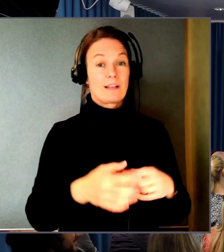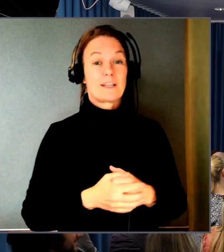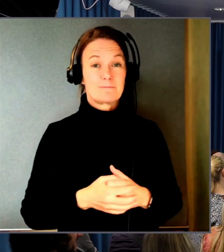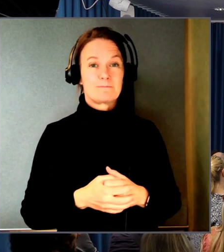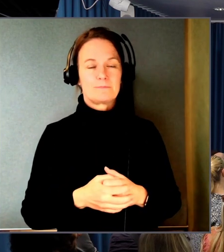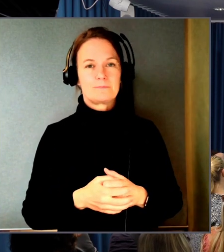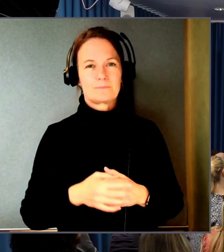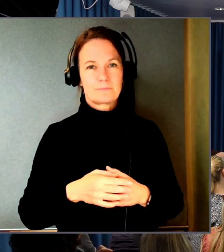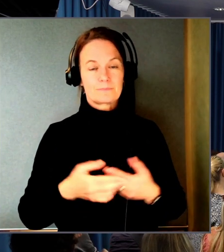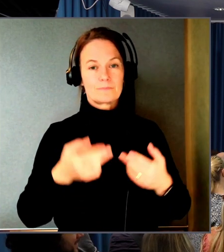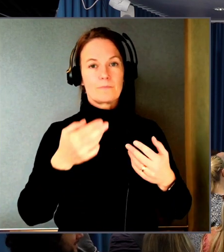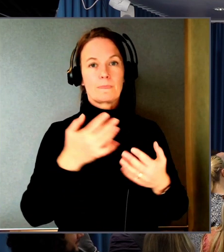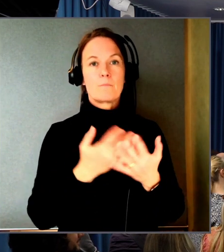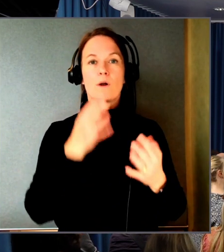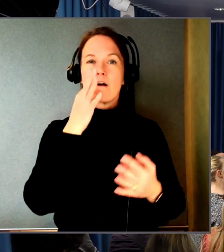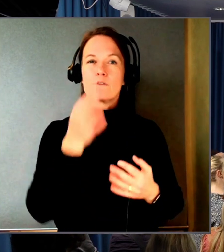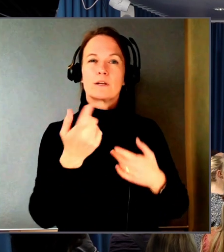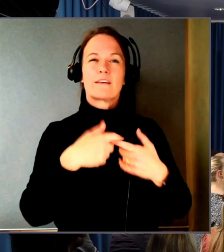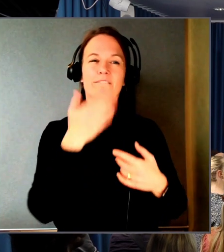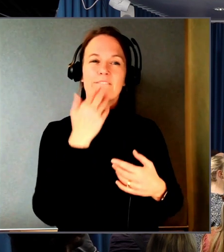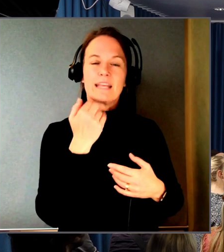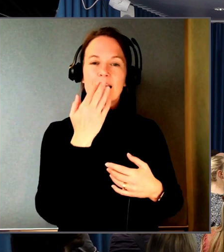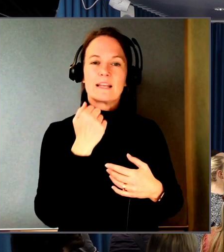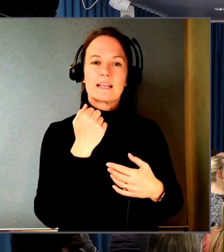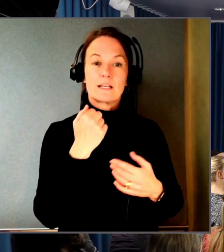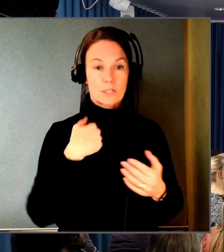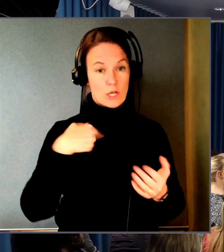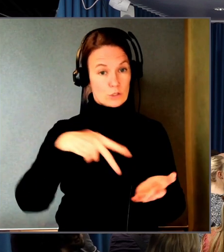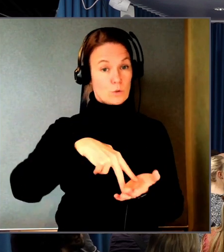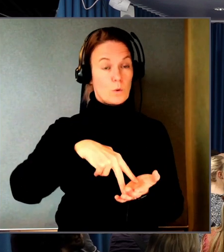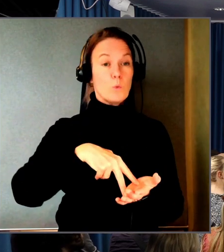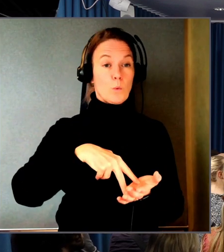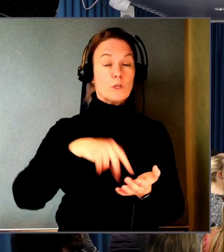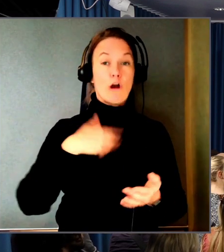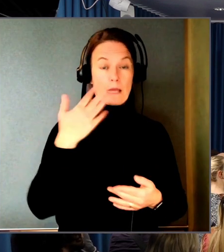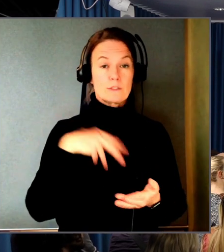Sen har vi haft mycket frågor just om vilka som ska jag stå upp. Det kan jag absolut göra.